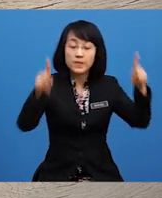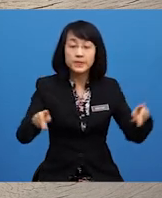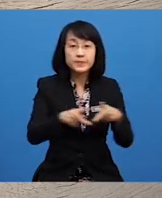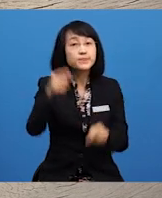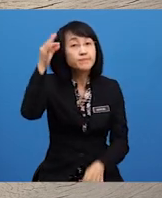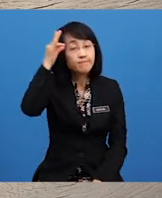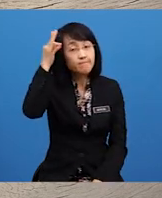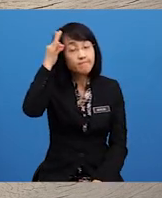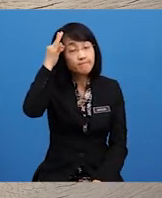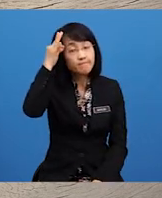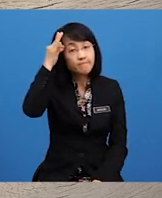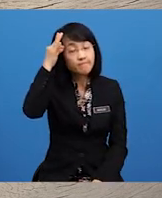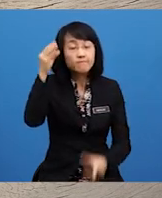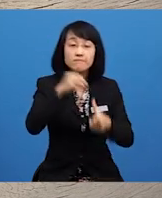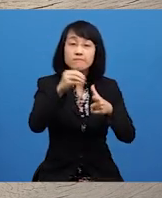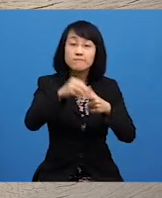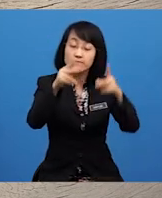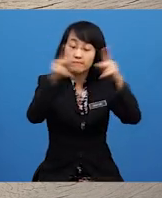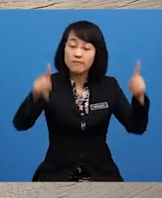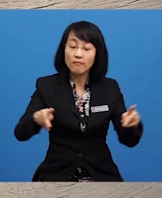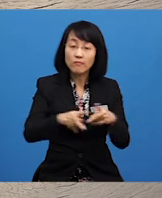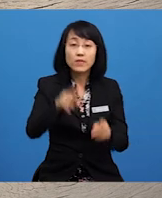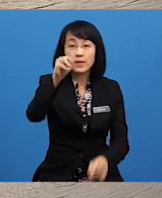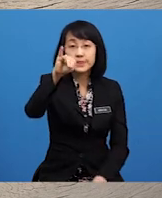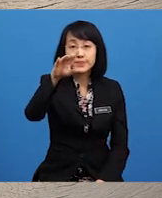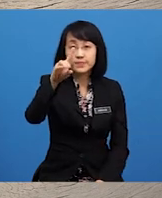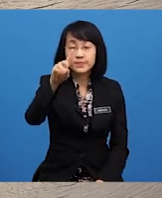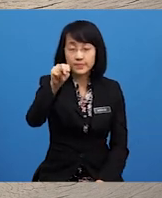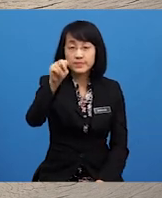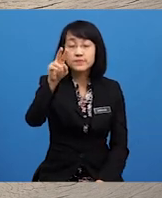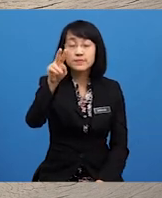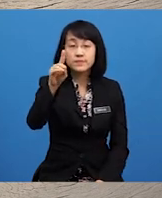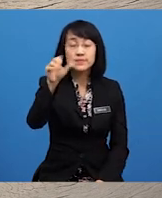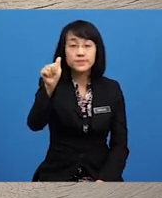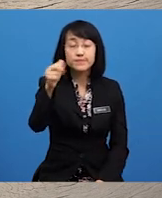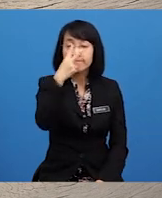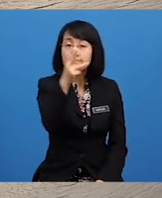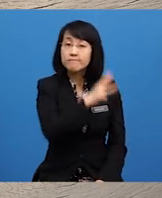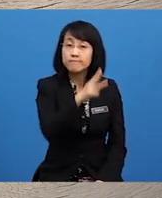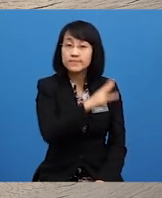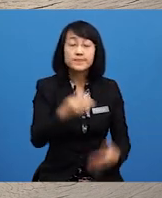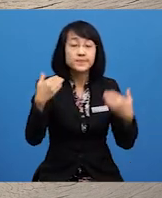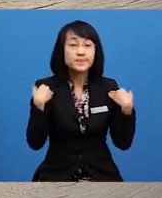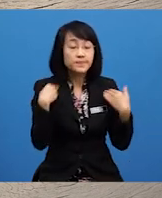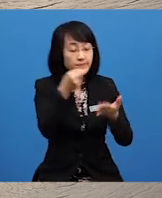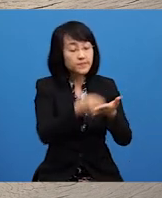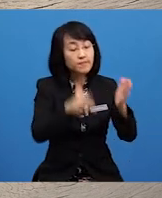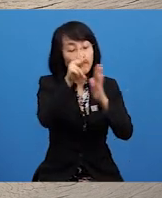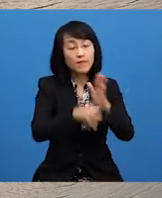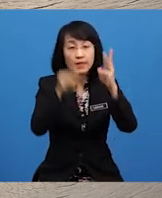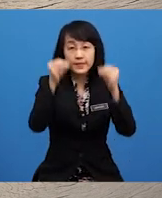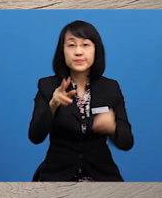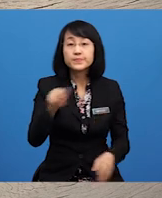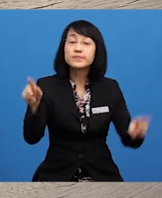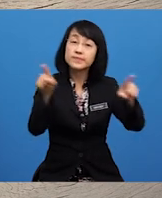Atau peta minda Untuk melihat Watak-watak Yang memiliki nilai kemanusiaan Yang